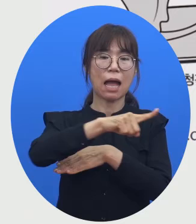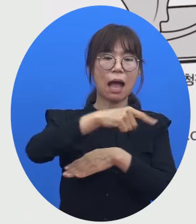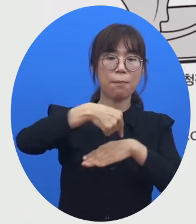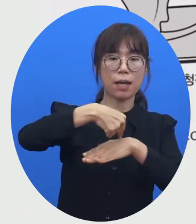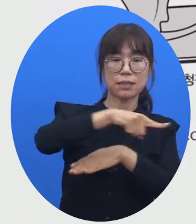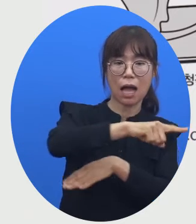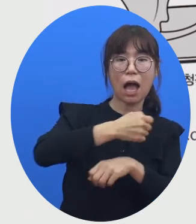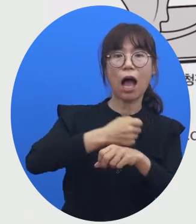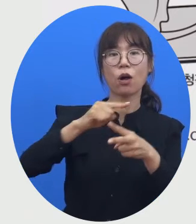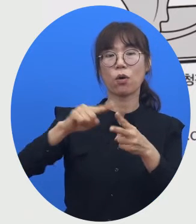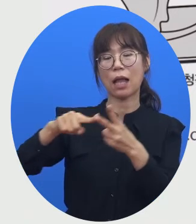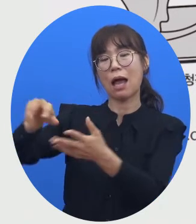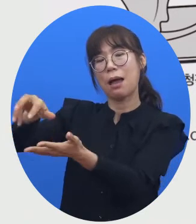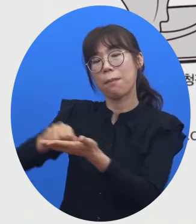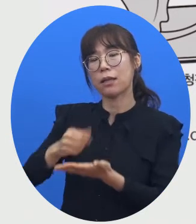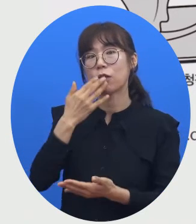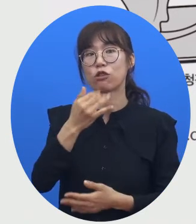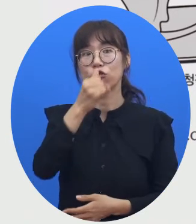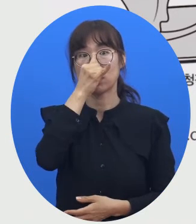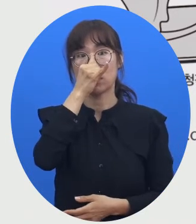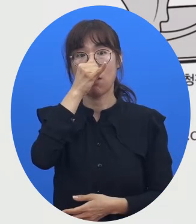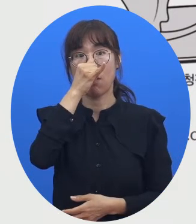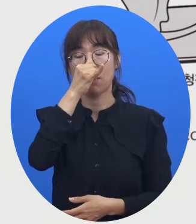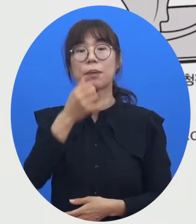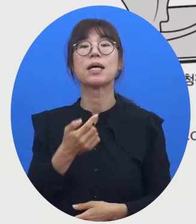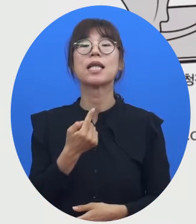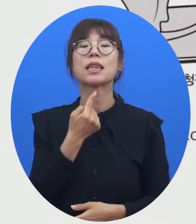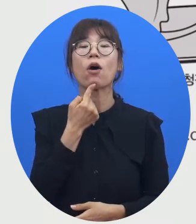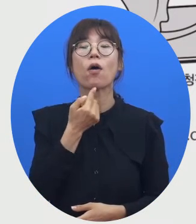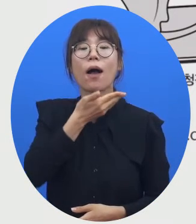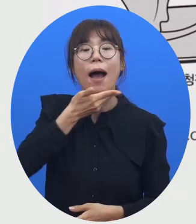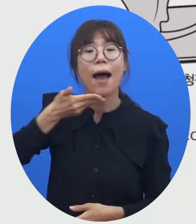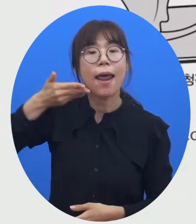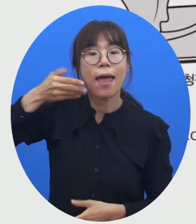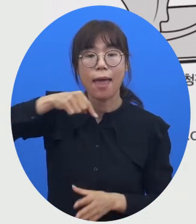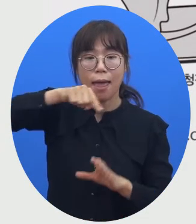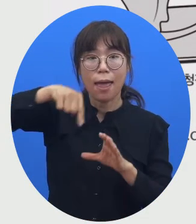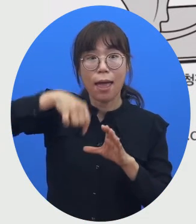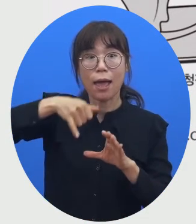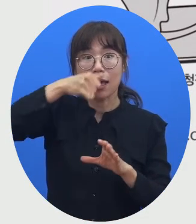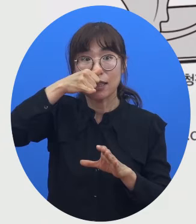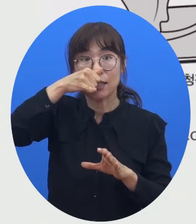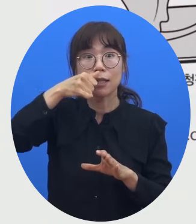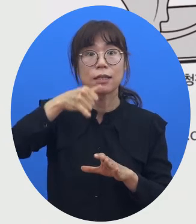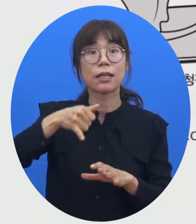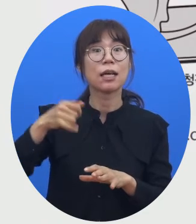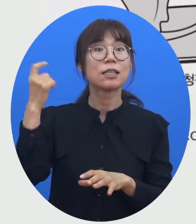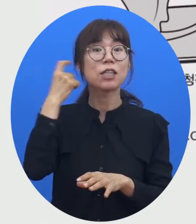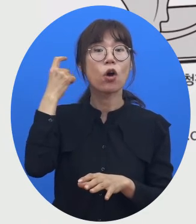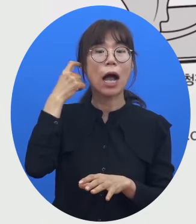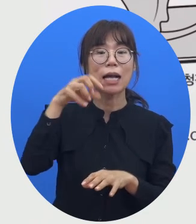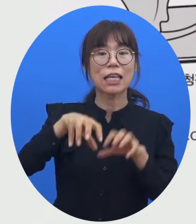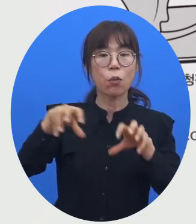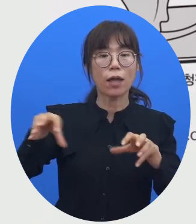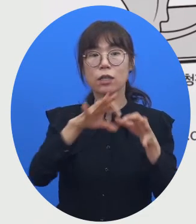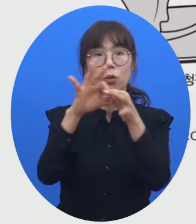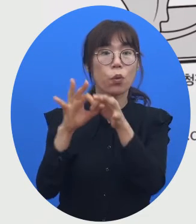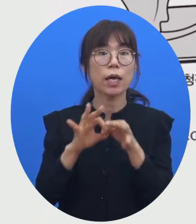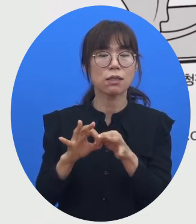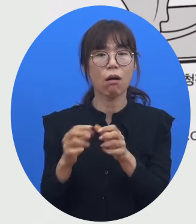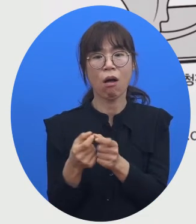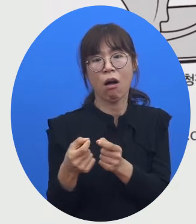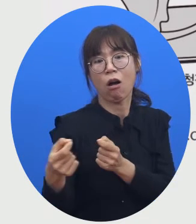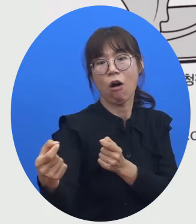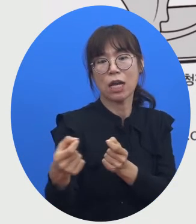할 건데 아래턱 뼈에 있는 청각기관을 이용해서 초음파를 받아들여서 거리가 얼마나 떨어져